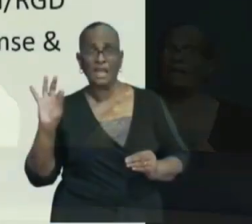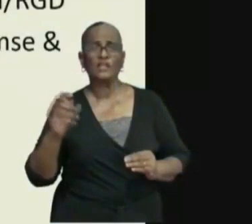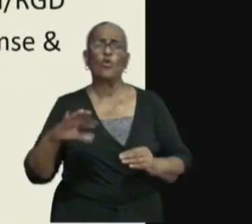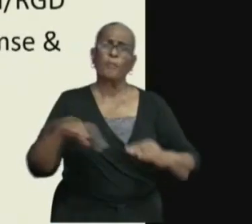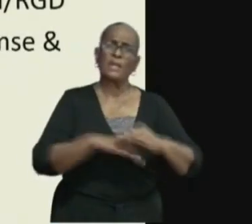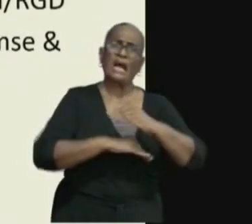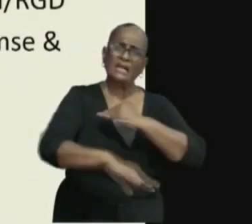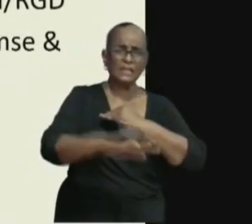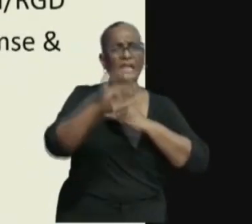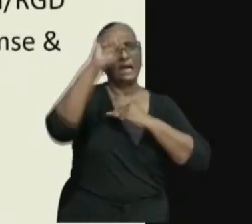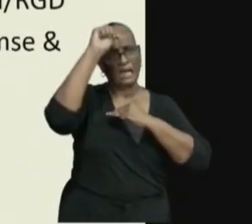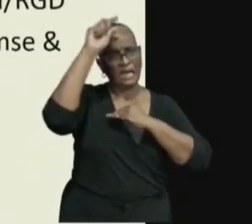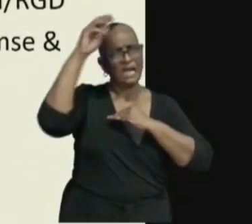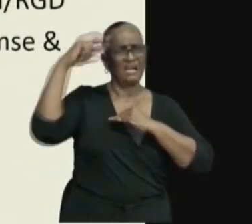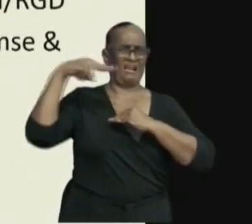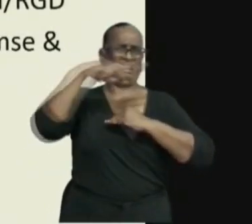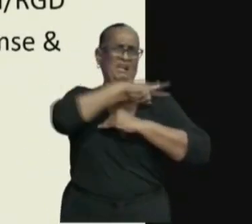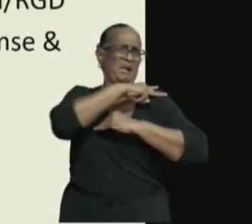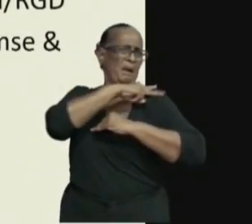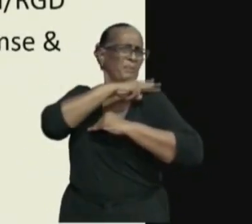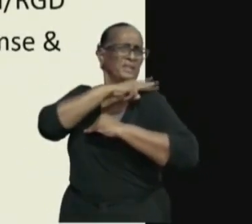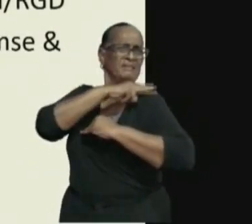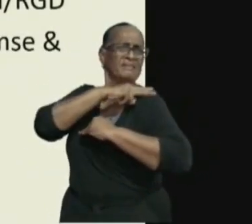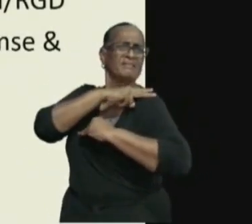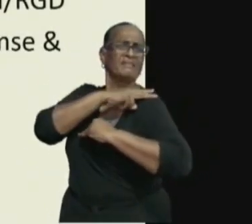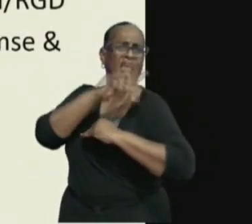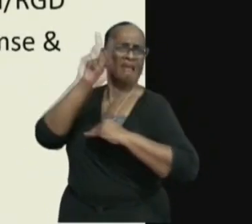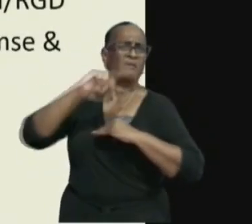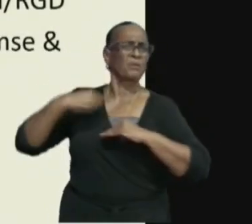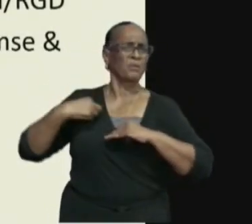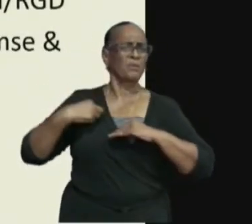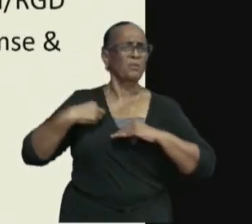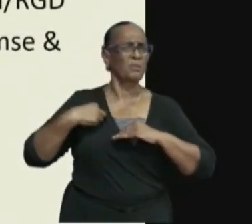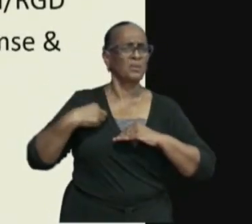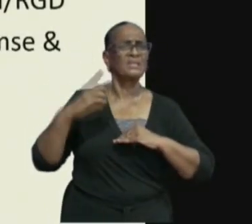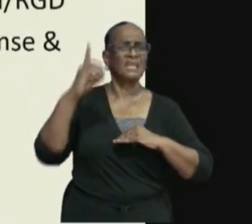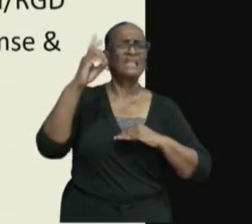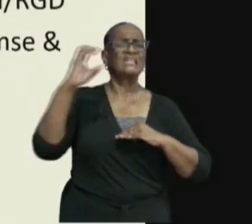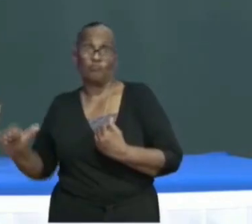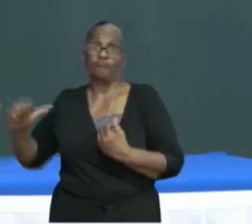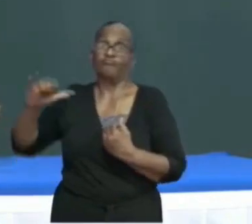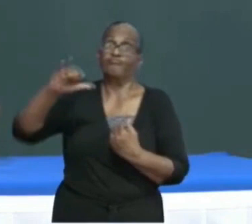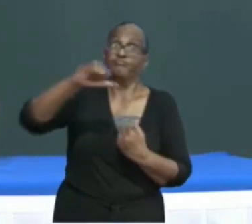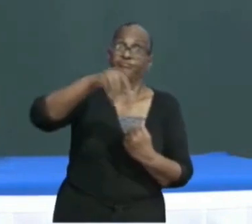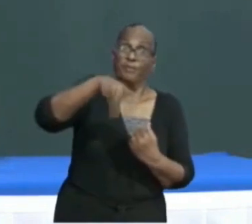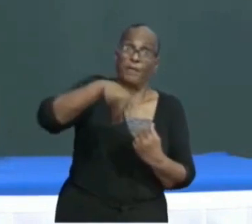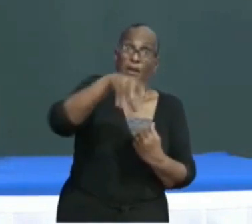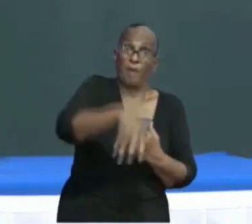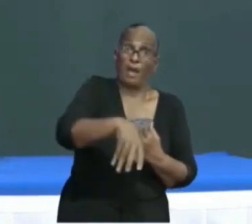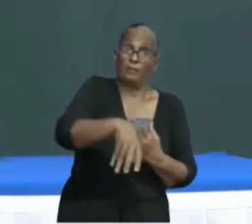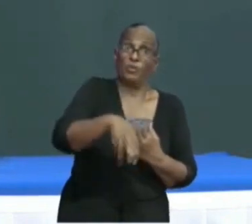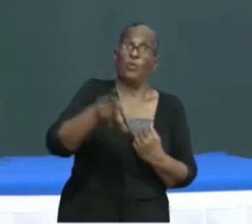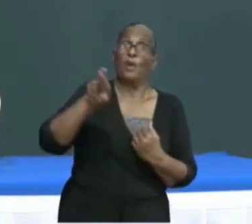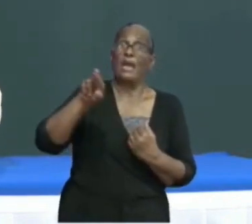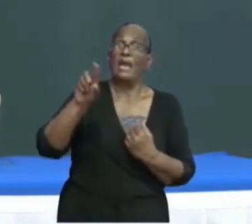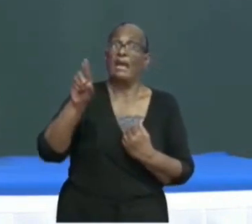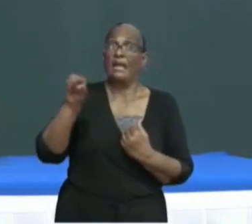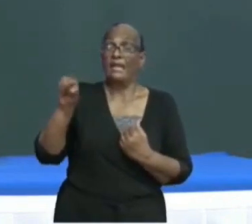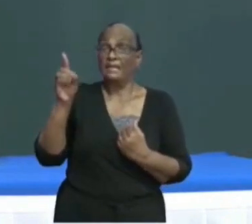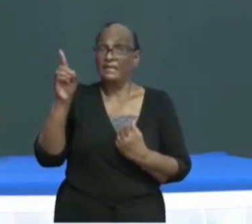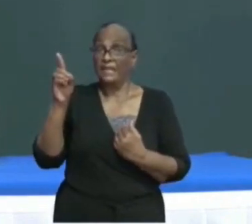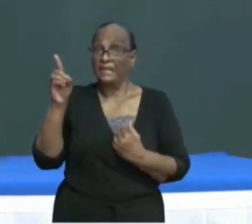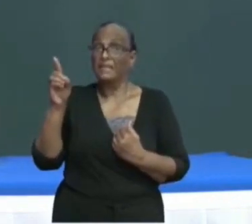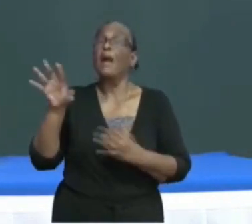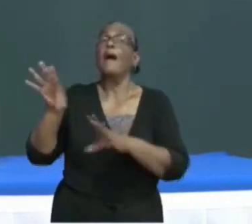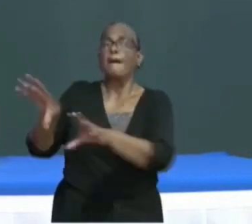dat door goudmijners wordt bewoond. In de afgelopen periode zijn er 36 positieve COVID-19 gevallen